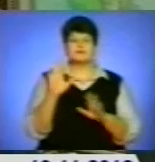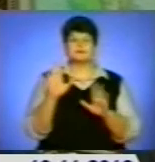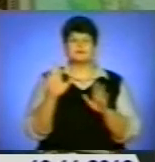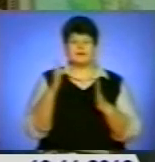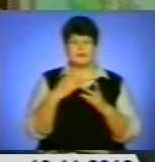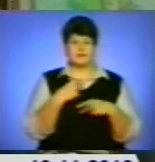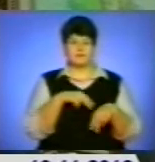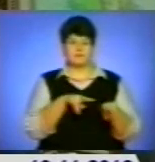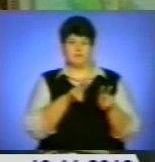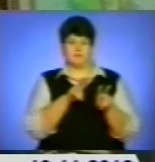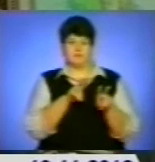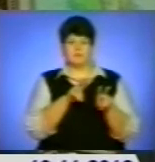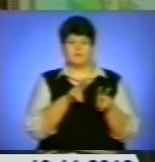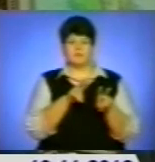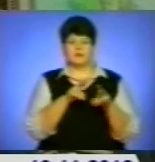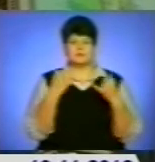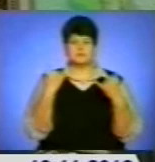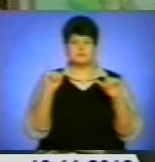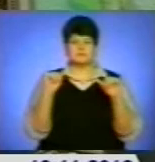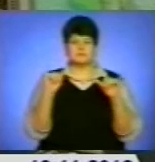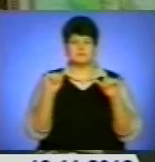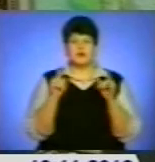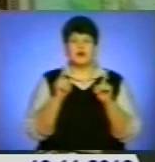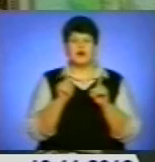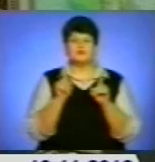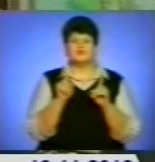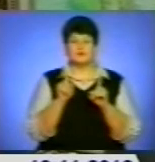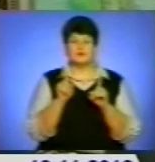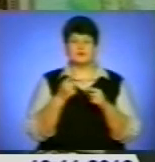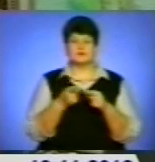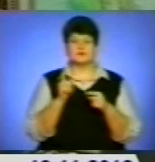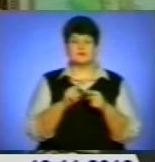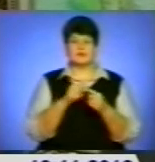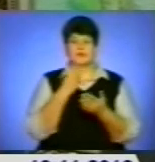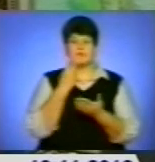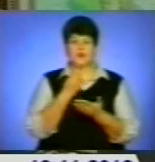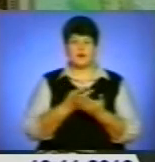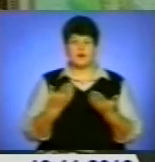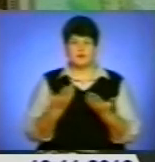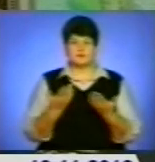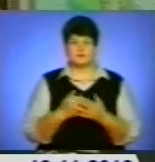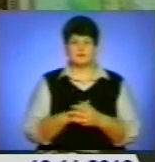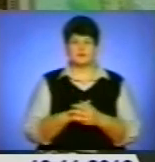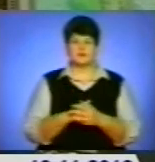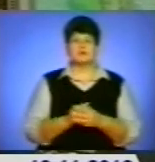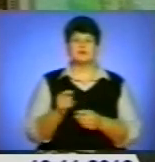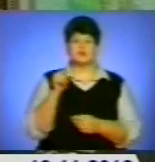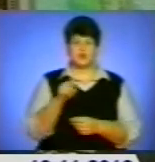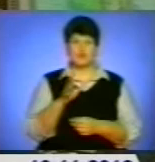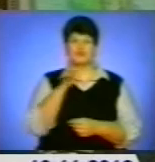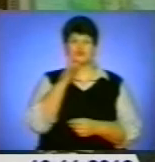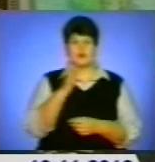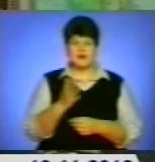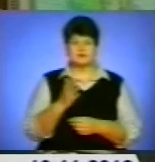я побачив, кажу, господи, а чого ви мені це не показуєте? І з того часу,